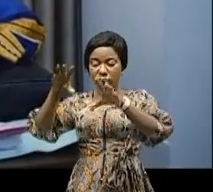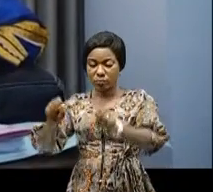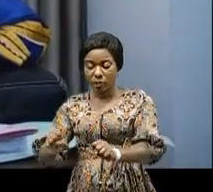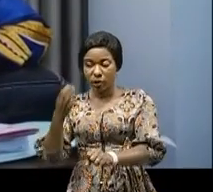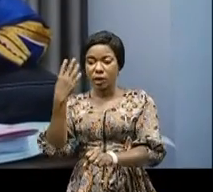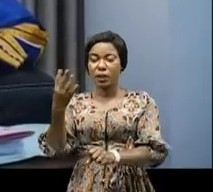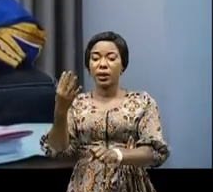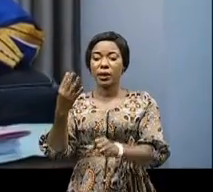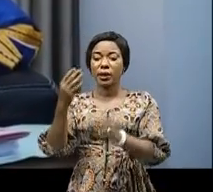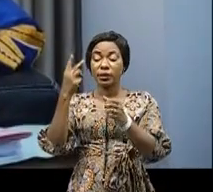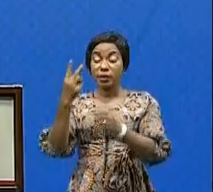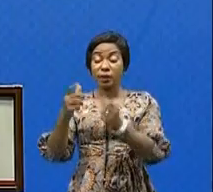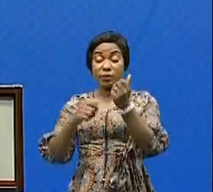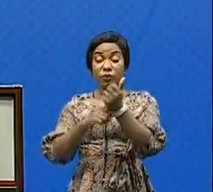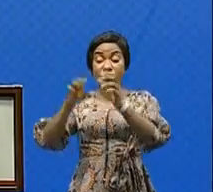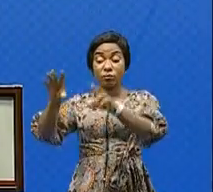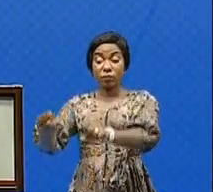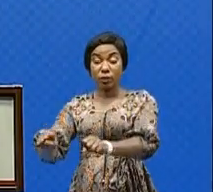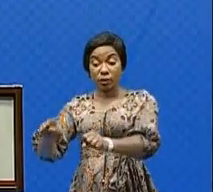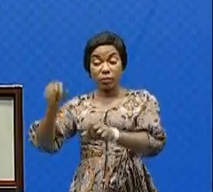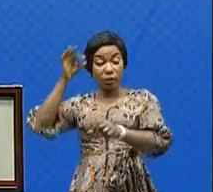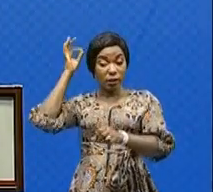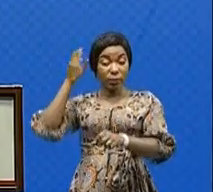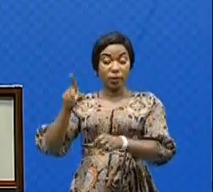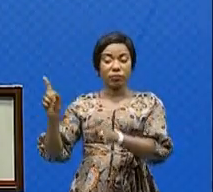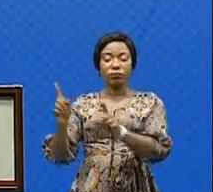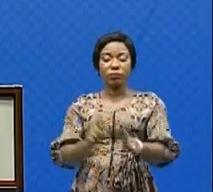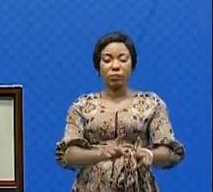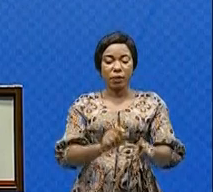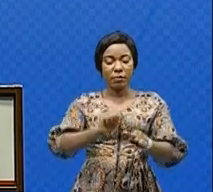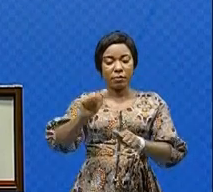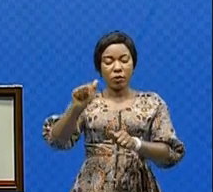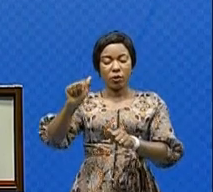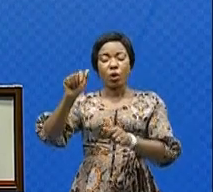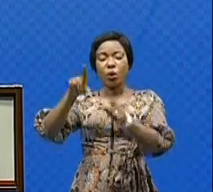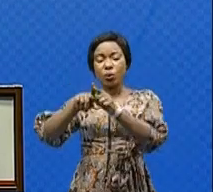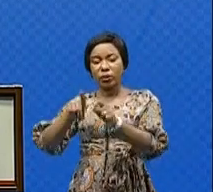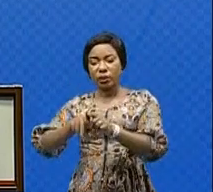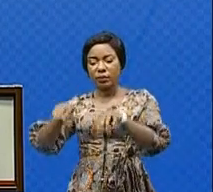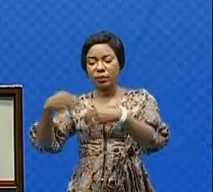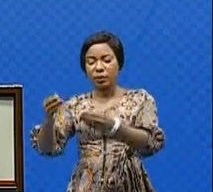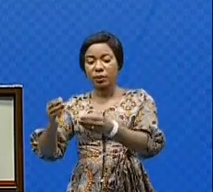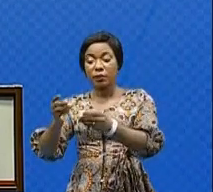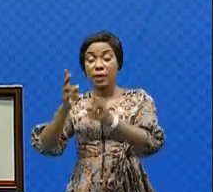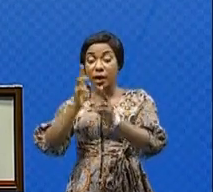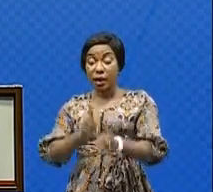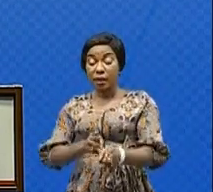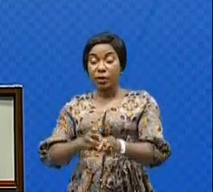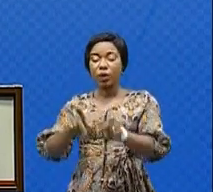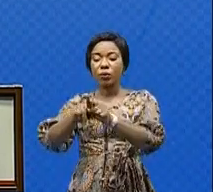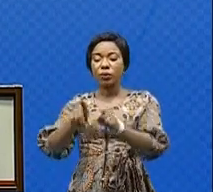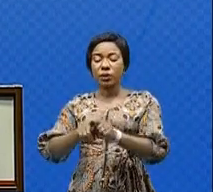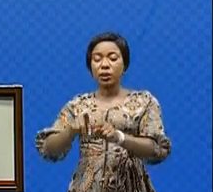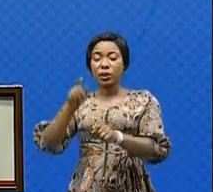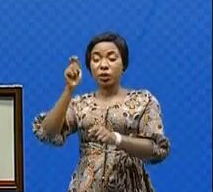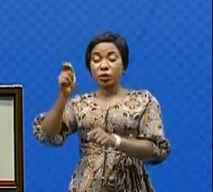et d'autres se sont dirigés vers les localités des Dighéné-Dungou en territoire du Roumou où les forces armées de la République démocratique du